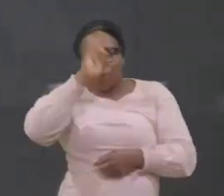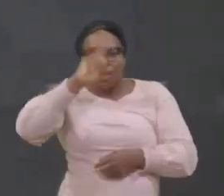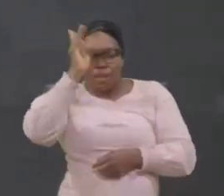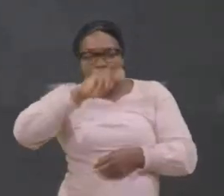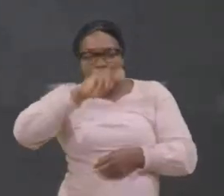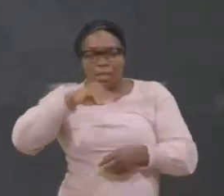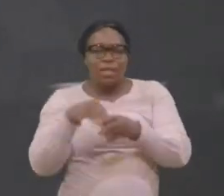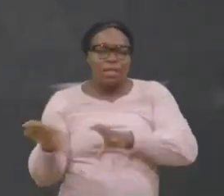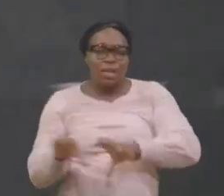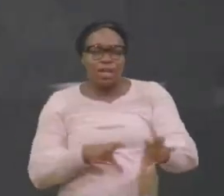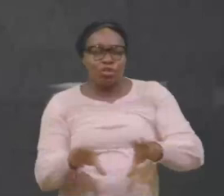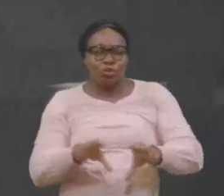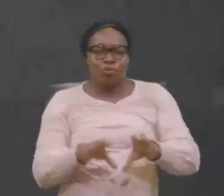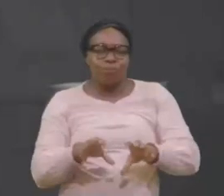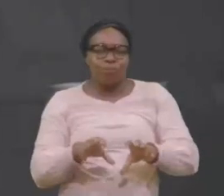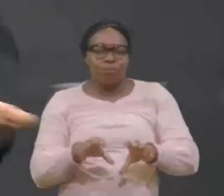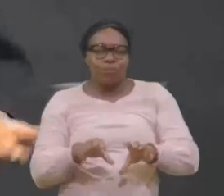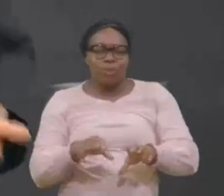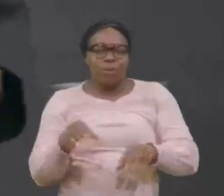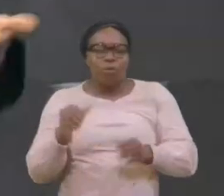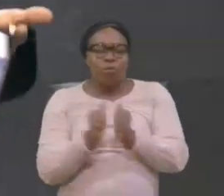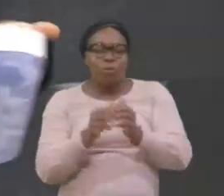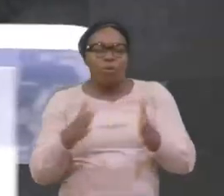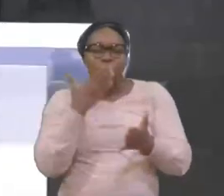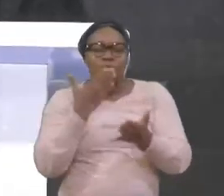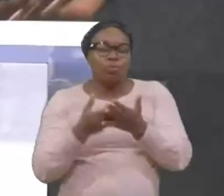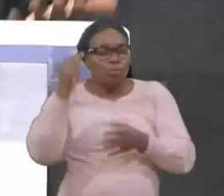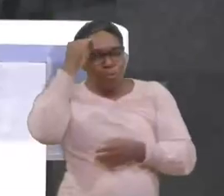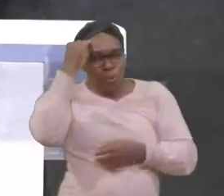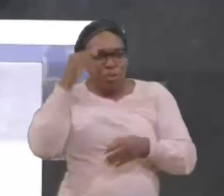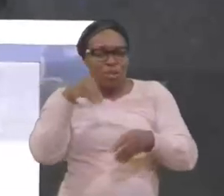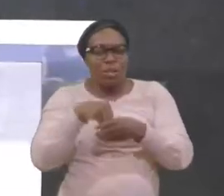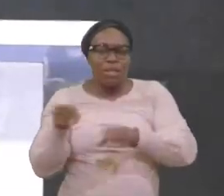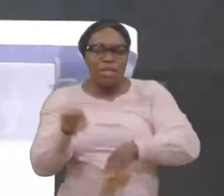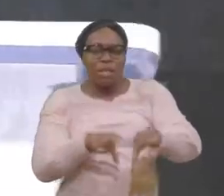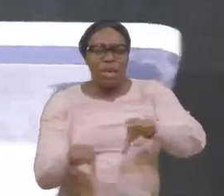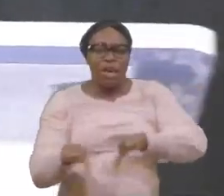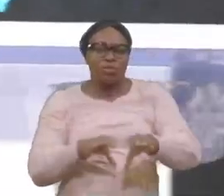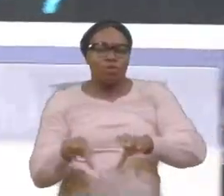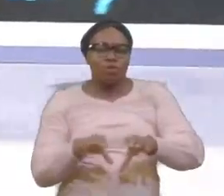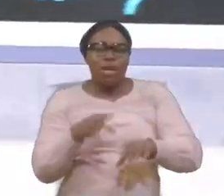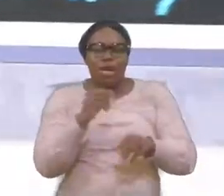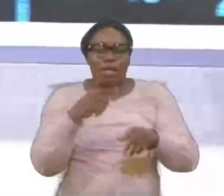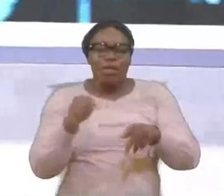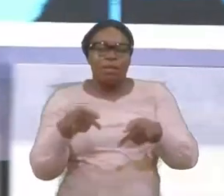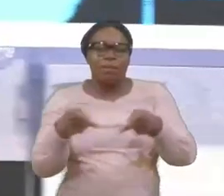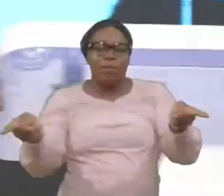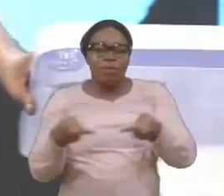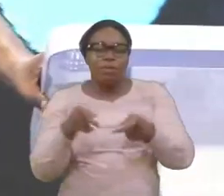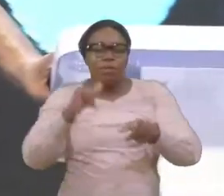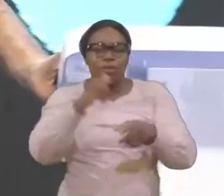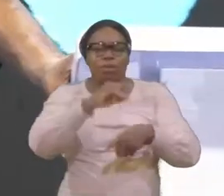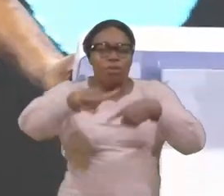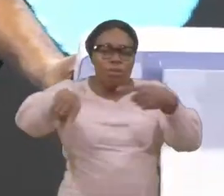il réfléchit dans leur action et dans les choses qu'ils font et les lieux qu'ils visitent les